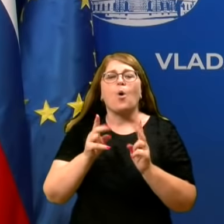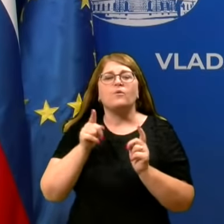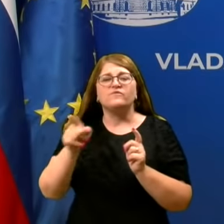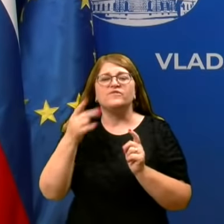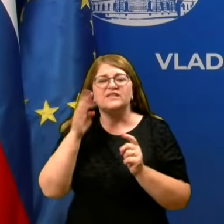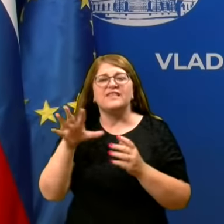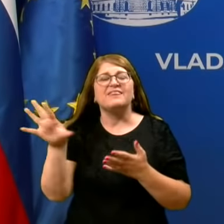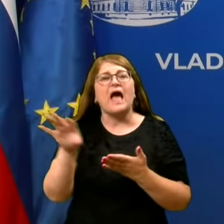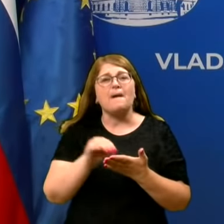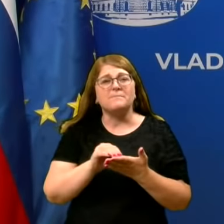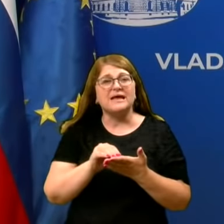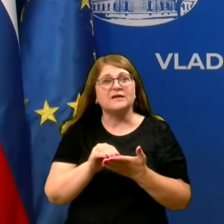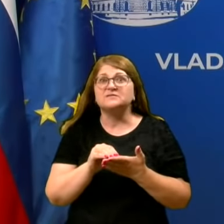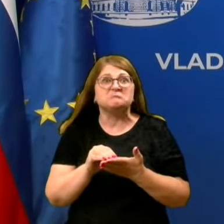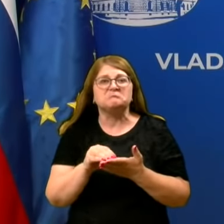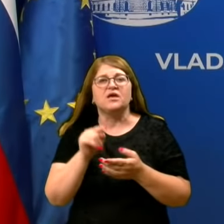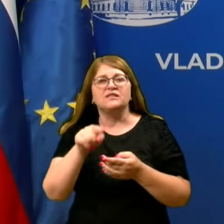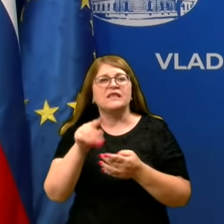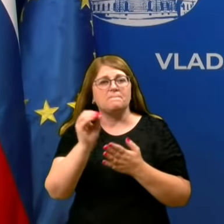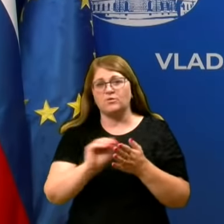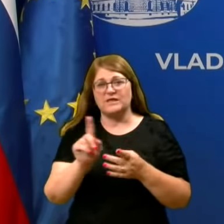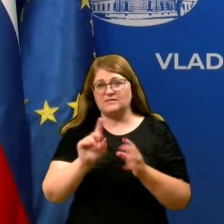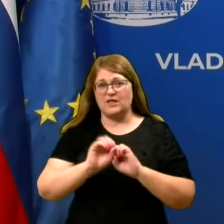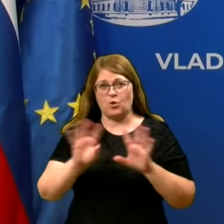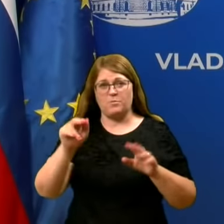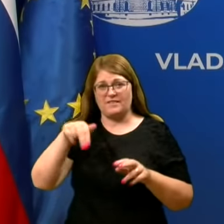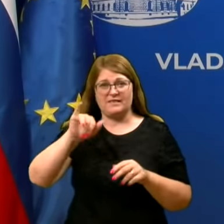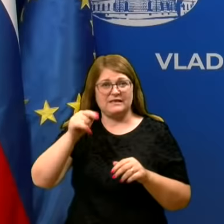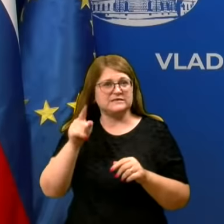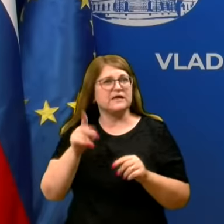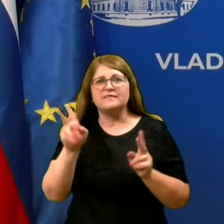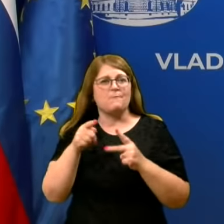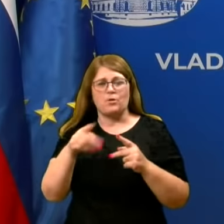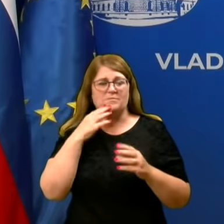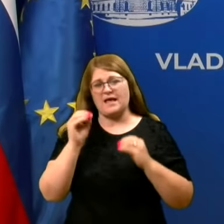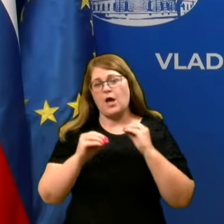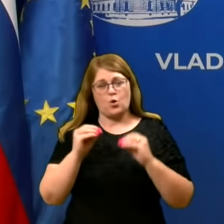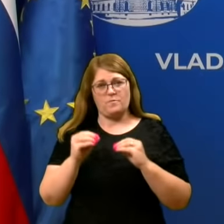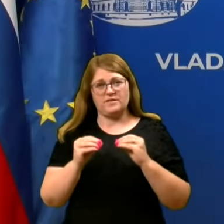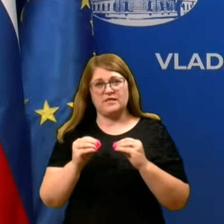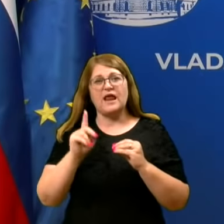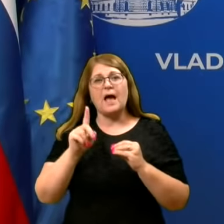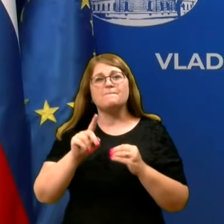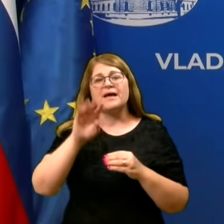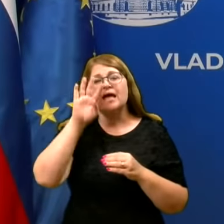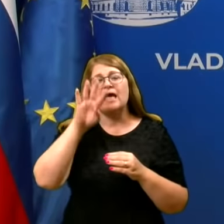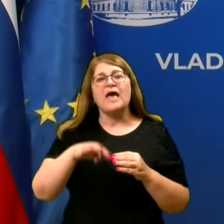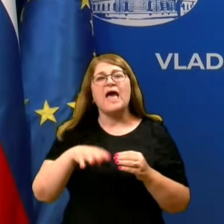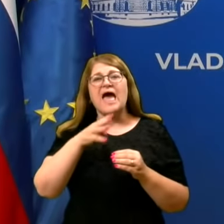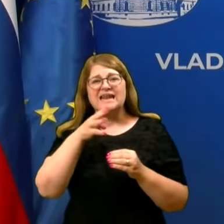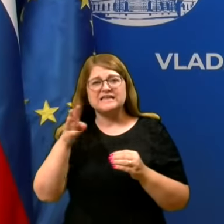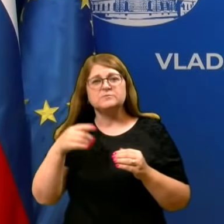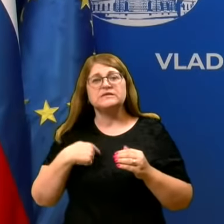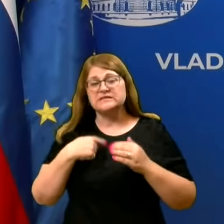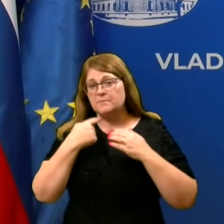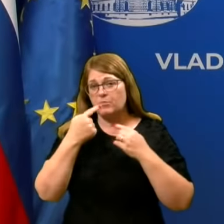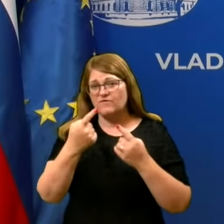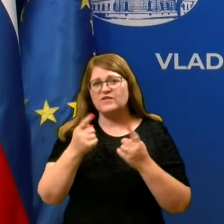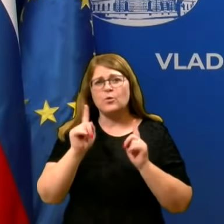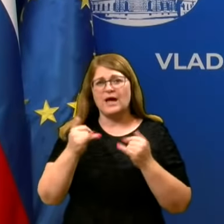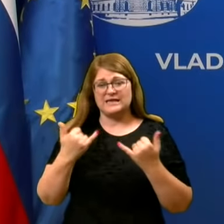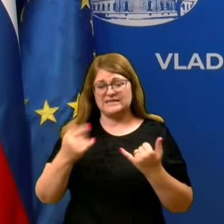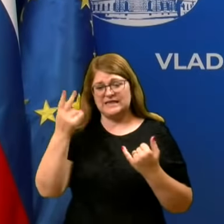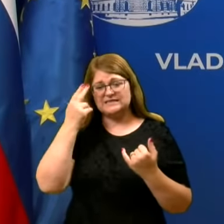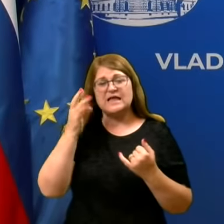podatki, ki jih objavlja NJZ. Tako da namoram zdaj pokomentirati, ampak razpredelj, mislim, da sem vam povedal, kaj je trenutno znano